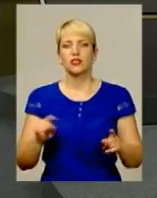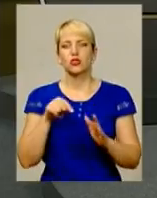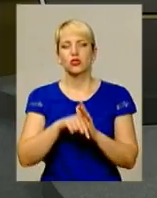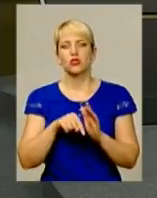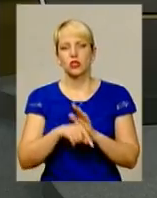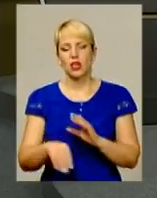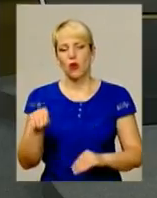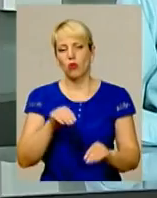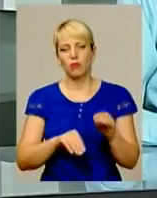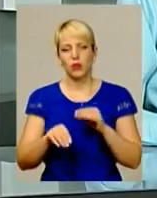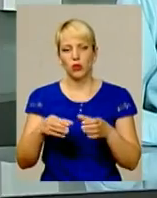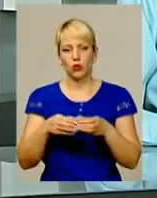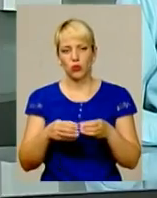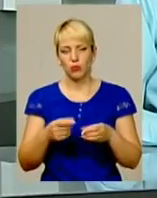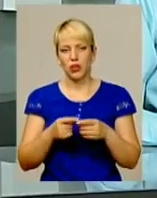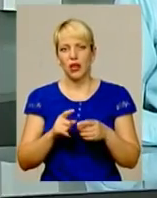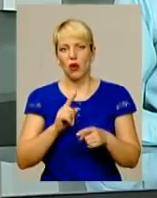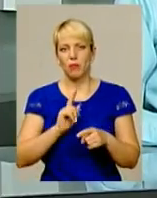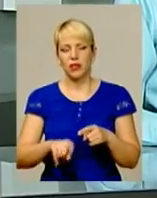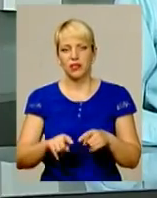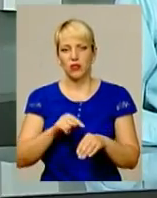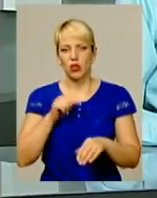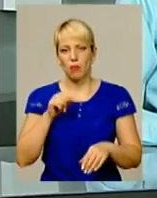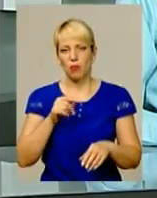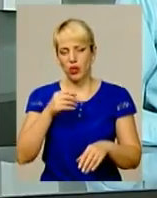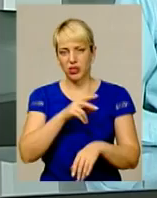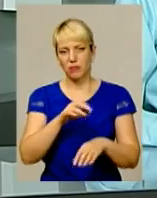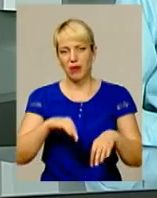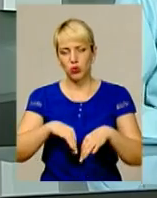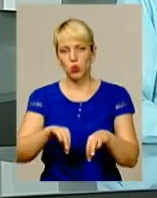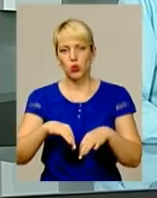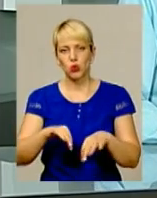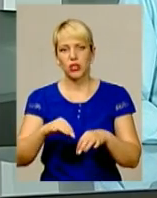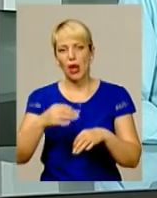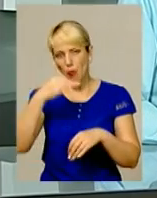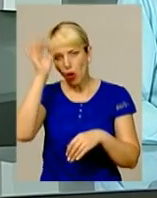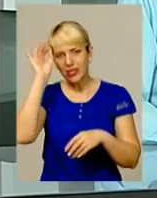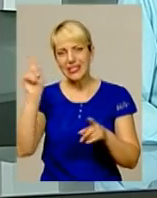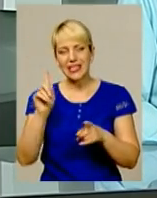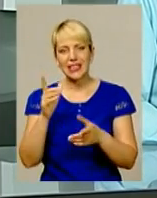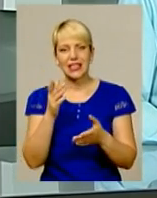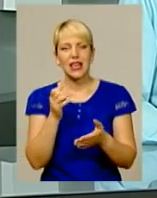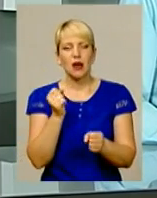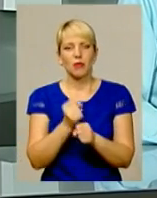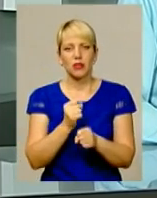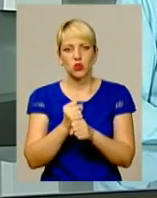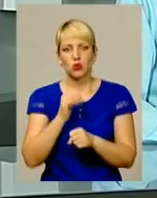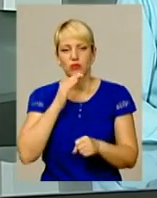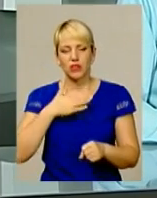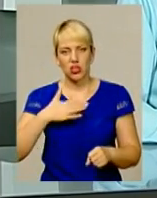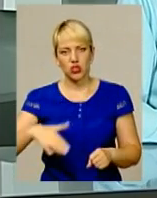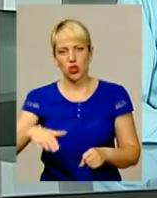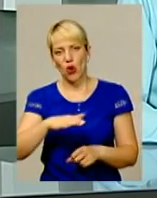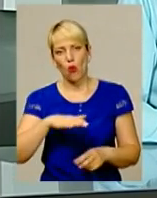укомплектування груп оперативного реагування патрульної поліції, котрі не так давно почали діяти на теренах нашої